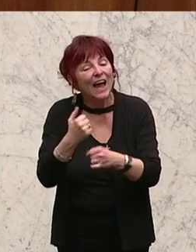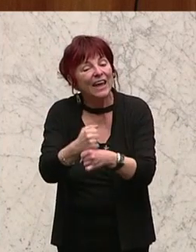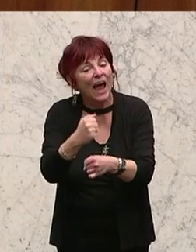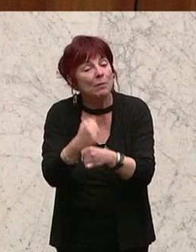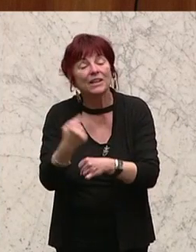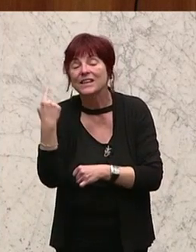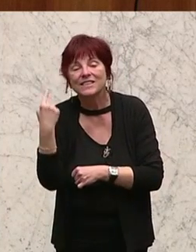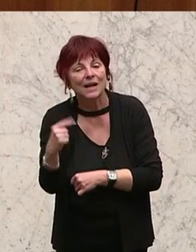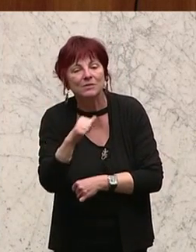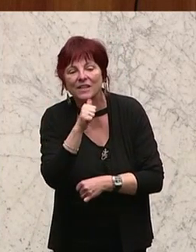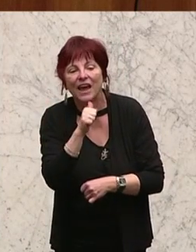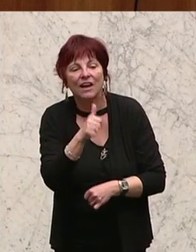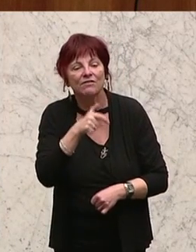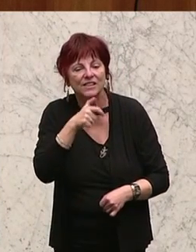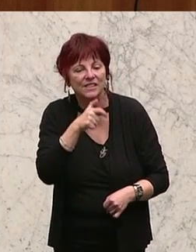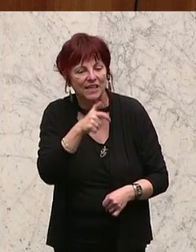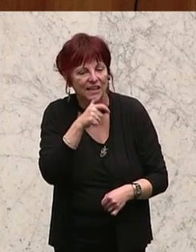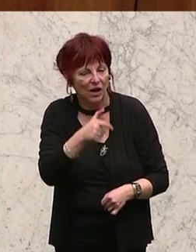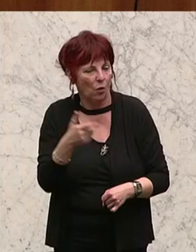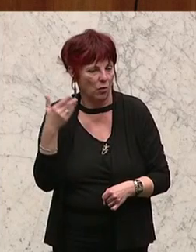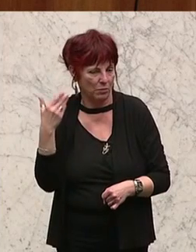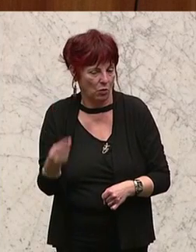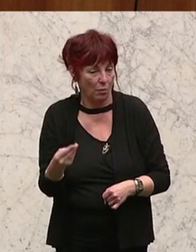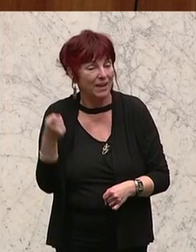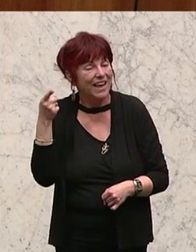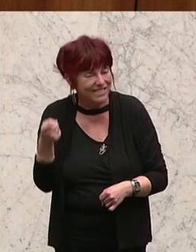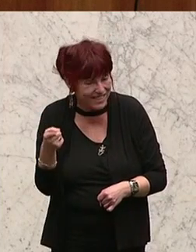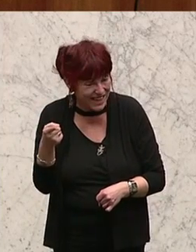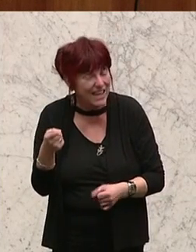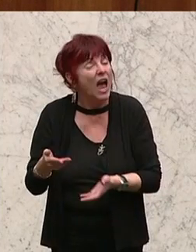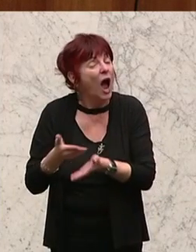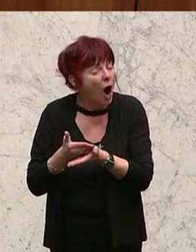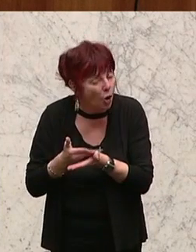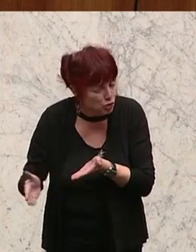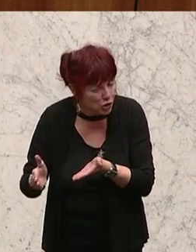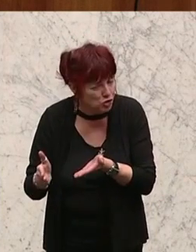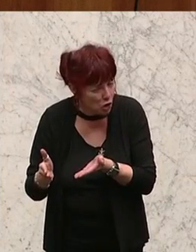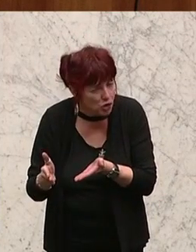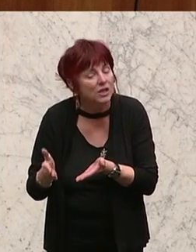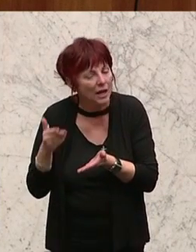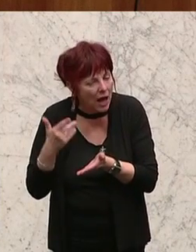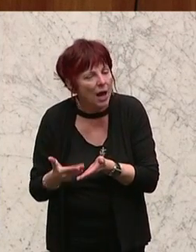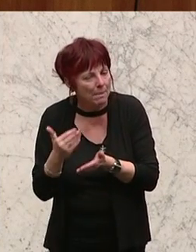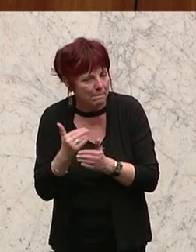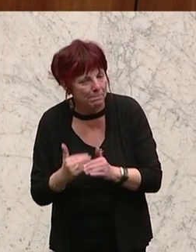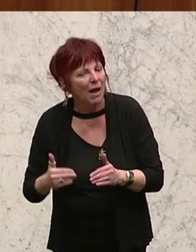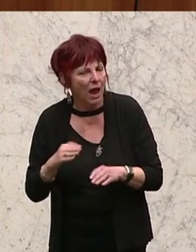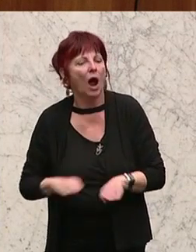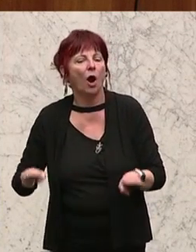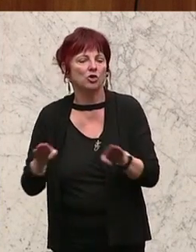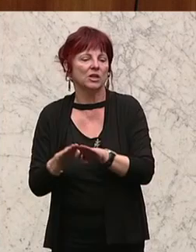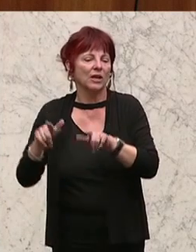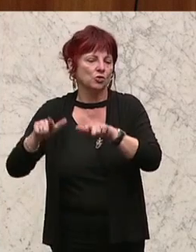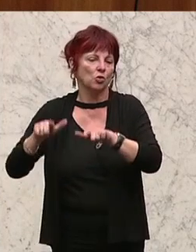Versicherungszeiten zu erwerben, dass die bei der Erhöhung der Ausgleichszulage ausgeschlossen sind. Ich hoffe, Herr Bundesminister, unter dem Aspekt sozial,